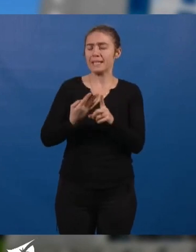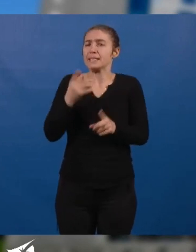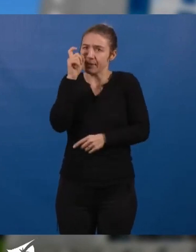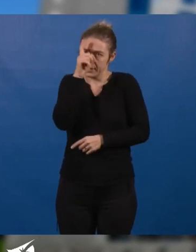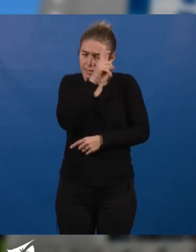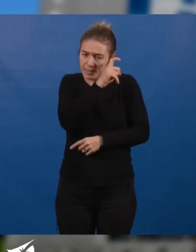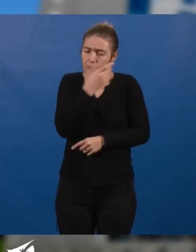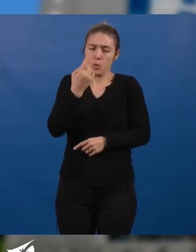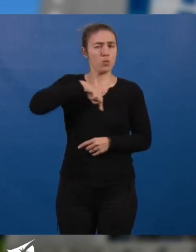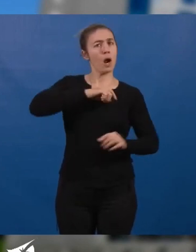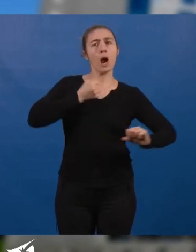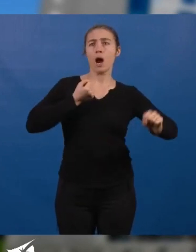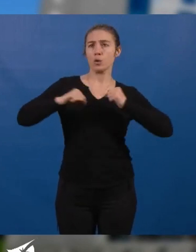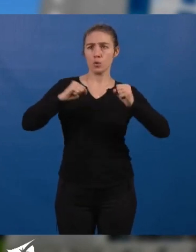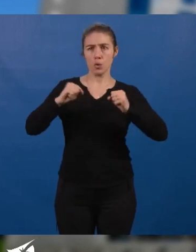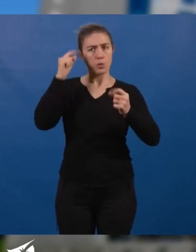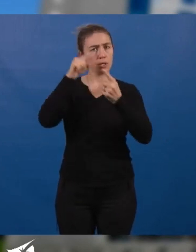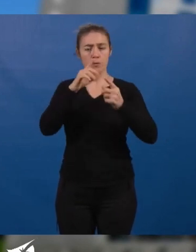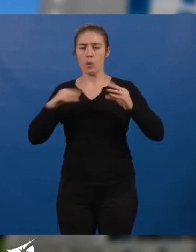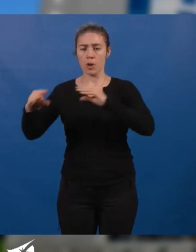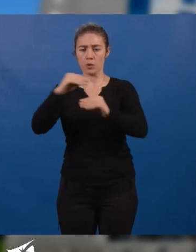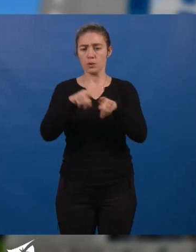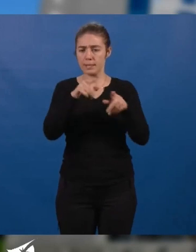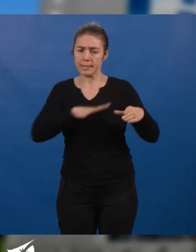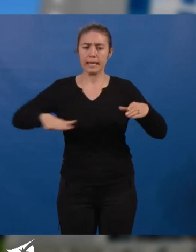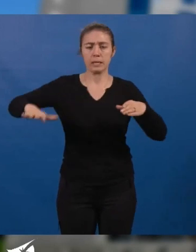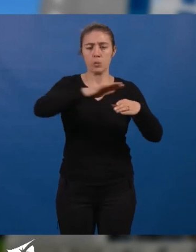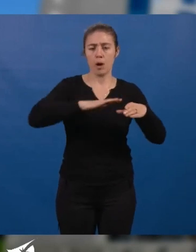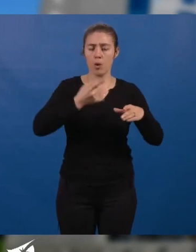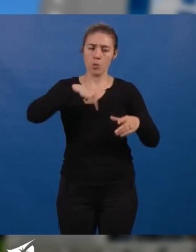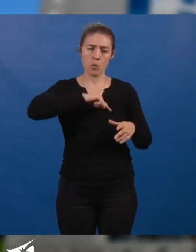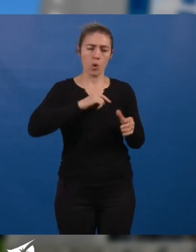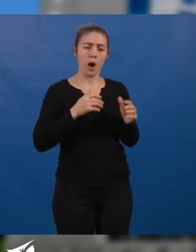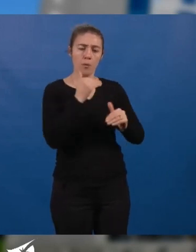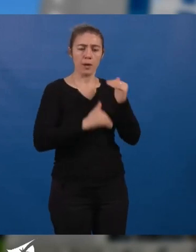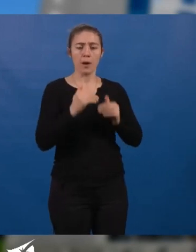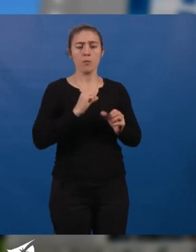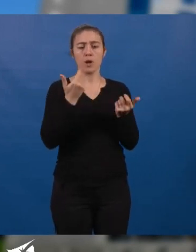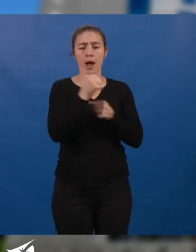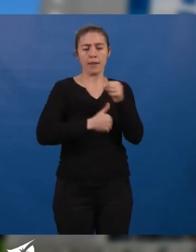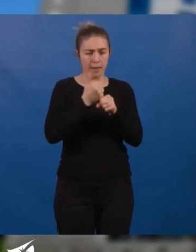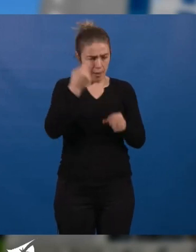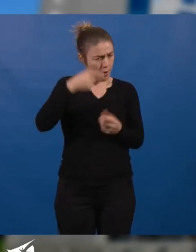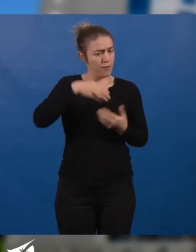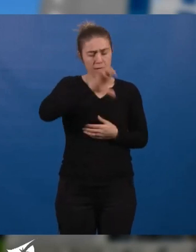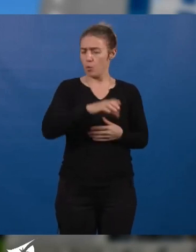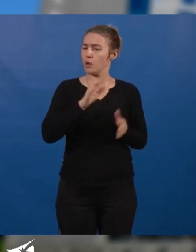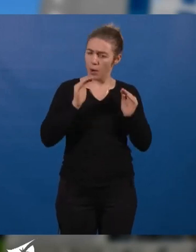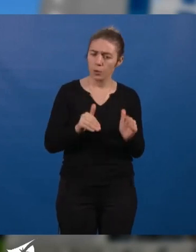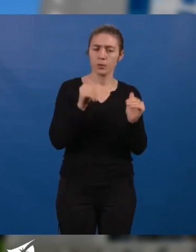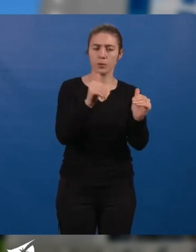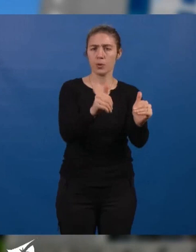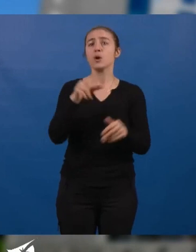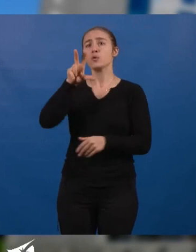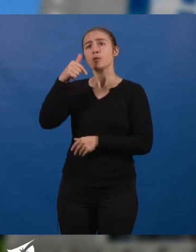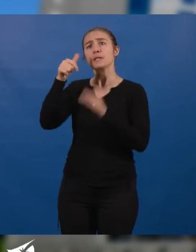sans relâche à agir pour la population et le territoire, à mettre en oeuvre notre programmation pluriannuelle d'investissement, à consacrer 3